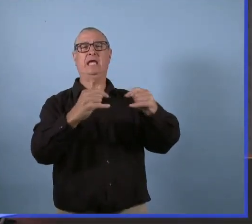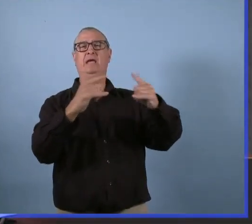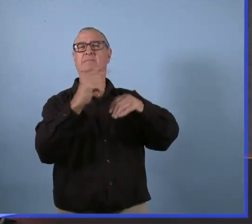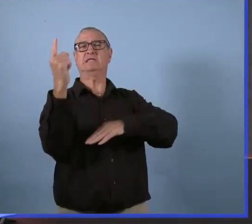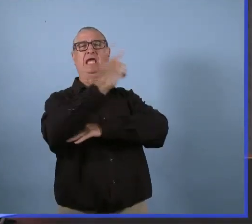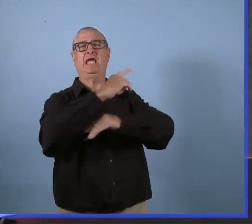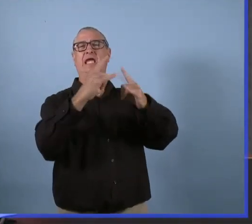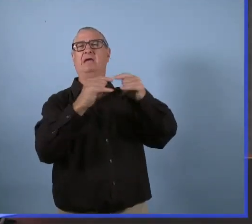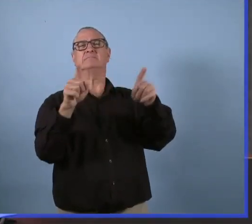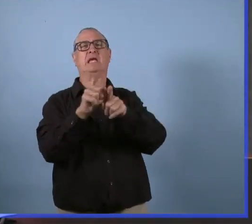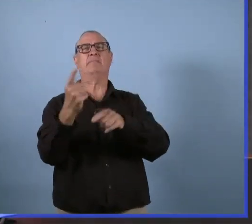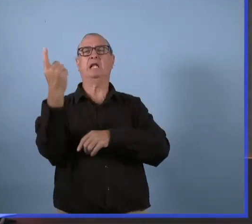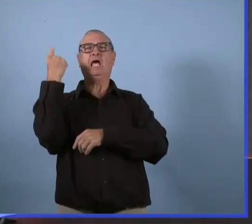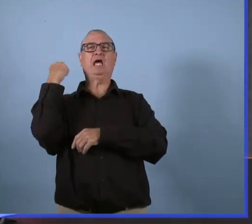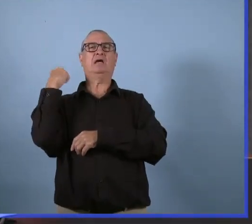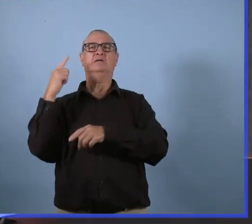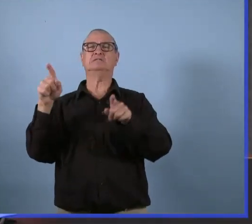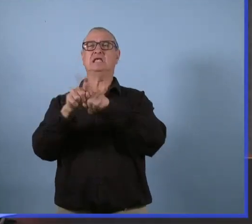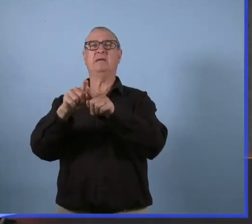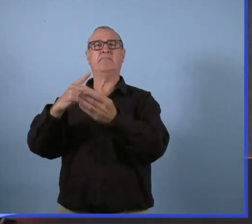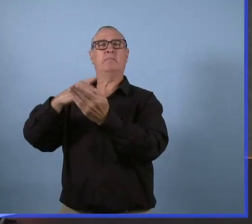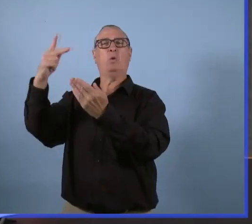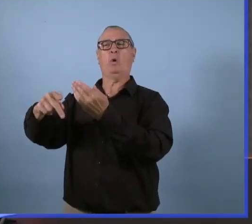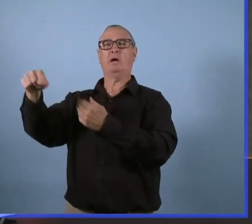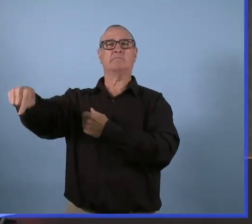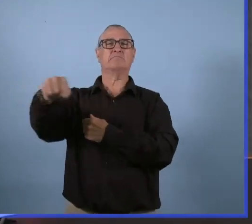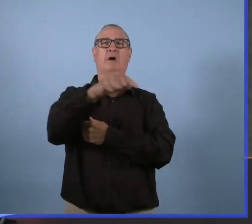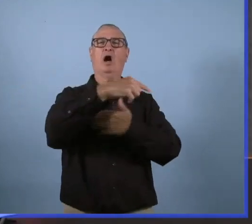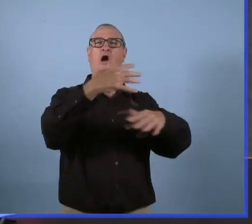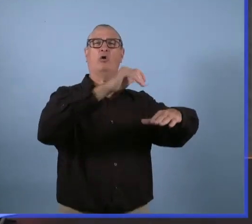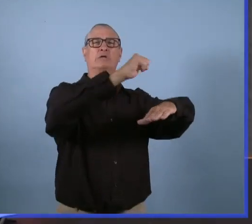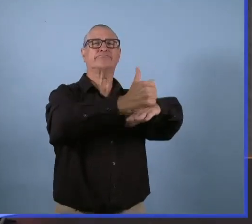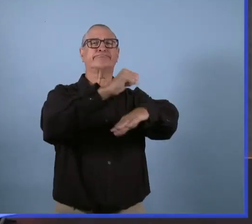Pour les camps de jour, les garderies, on a des programmes tout au long de l'année.